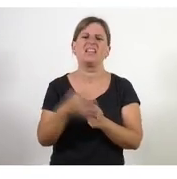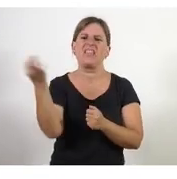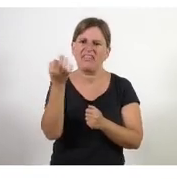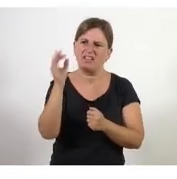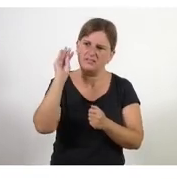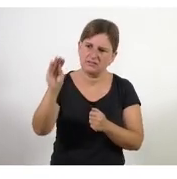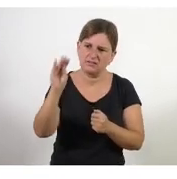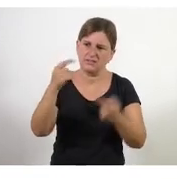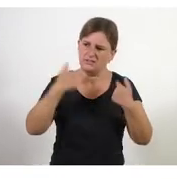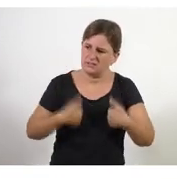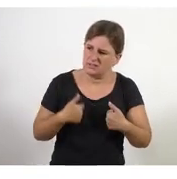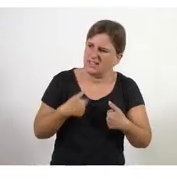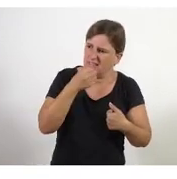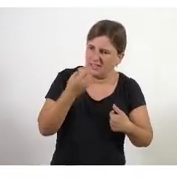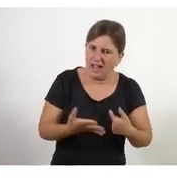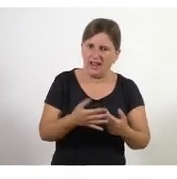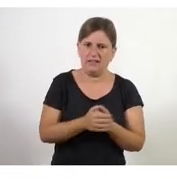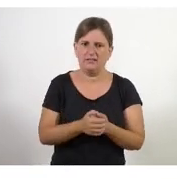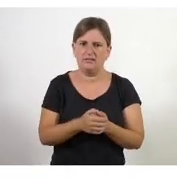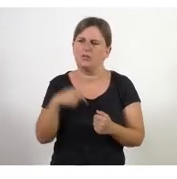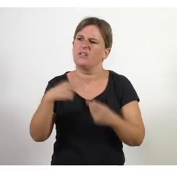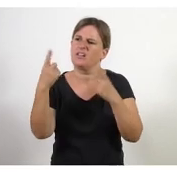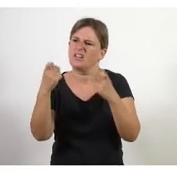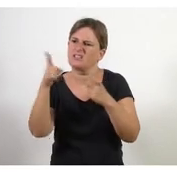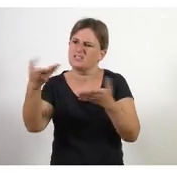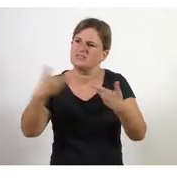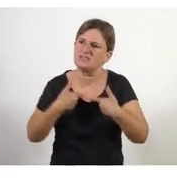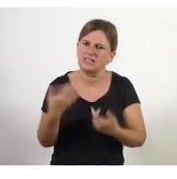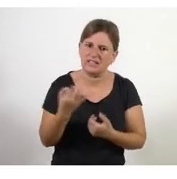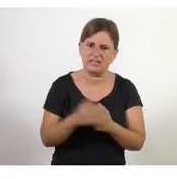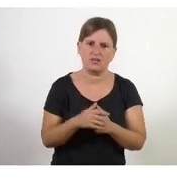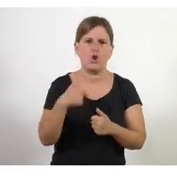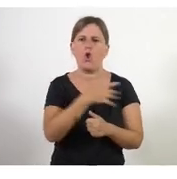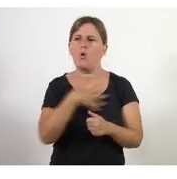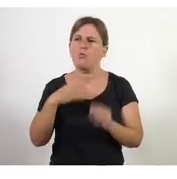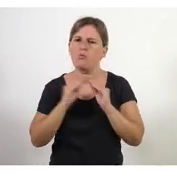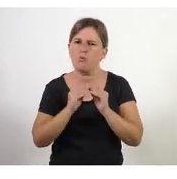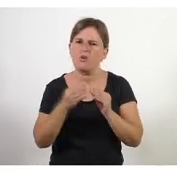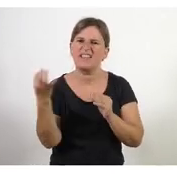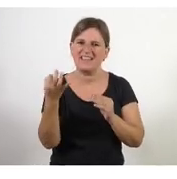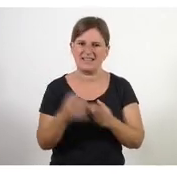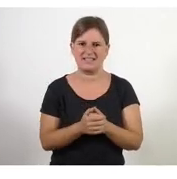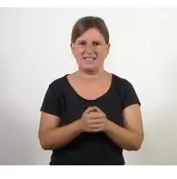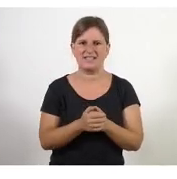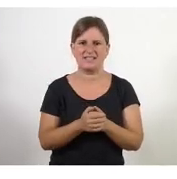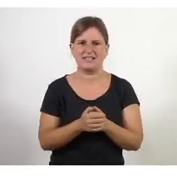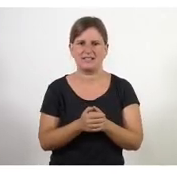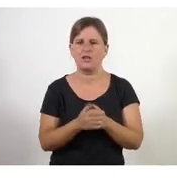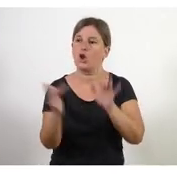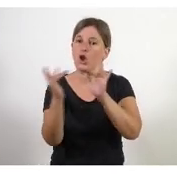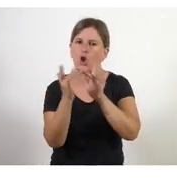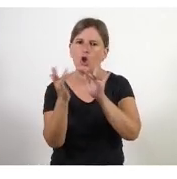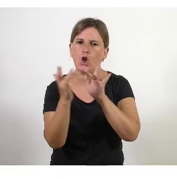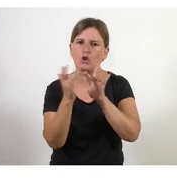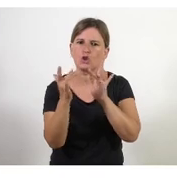com és teu quina necessitat hi ha el que voleu fer el contacte